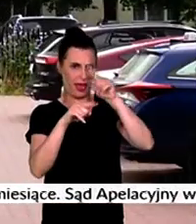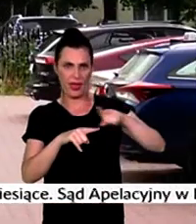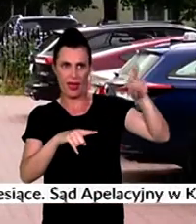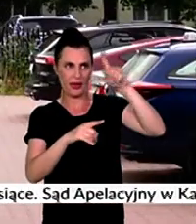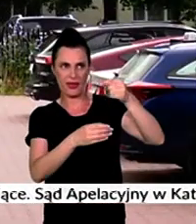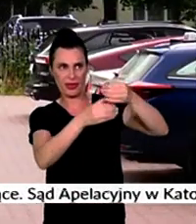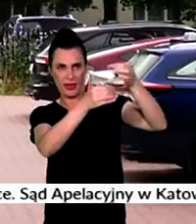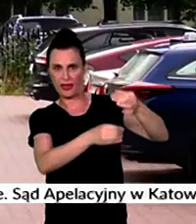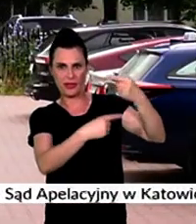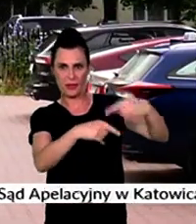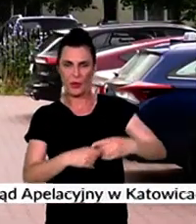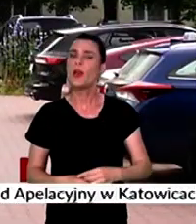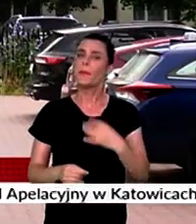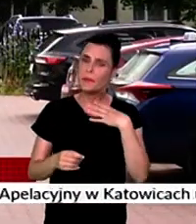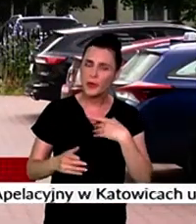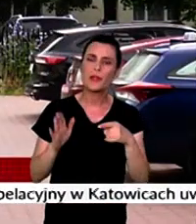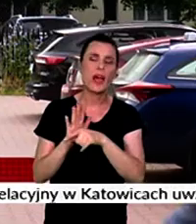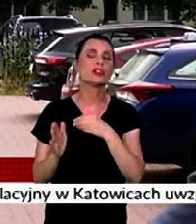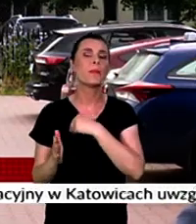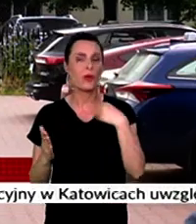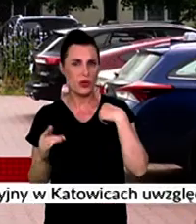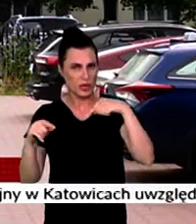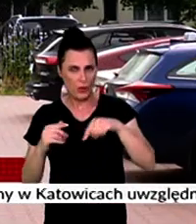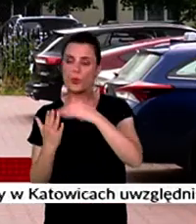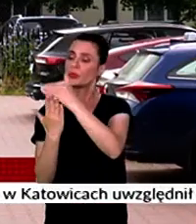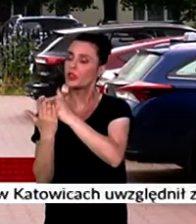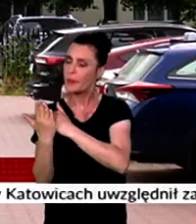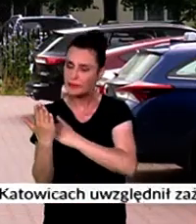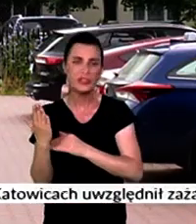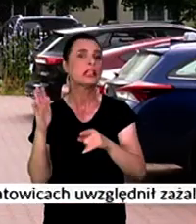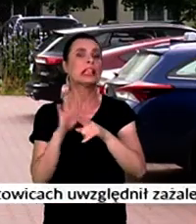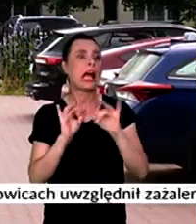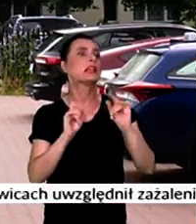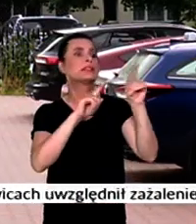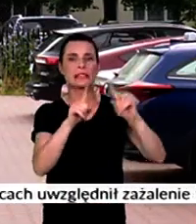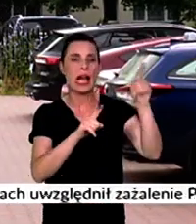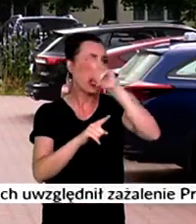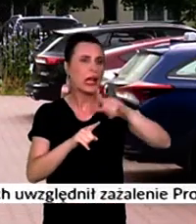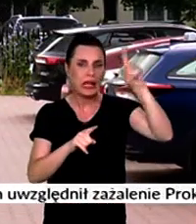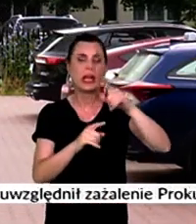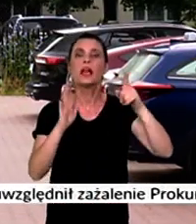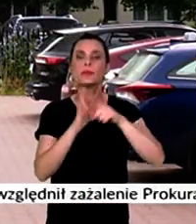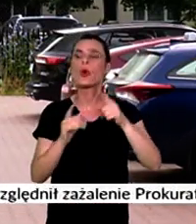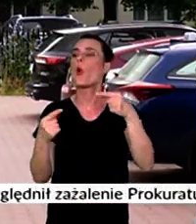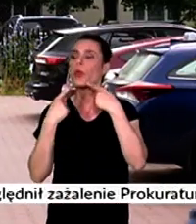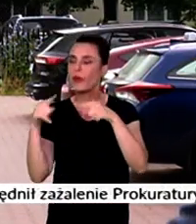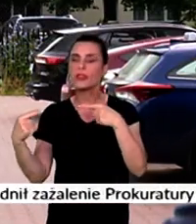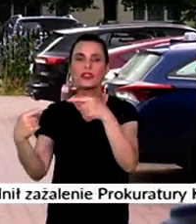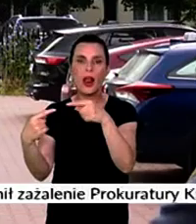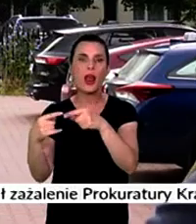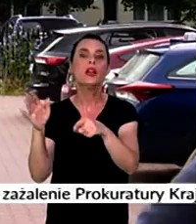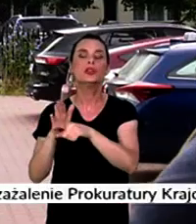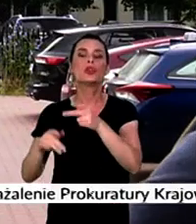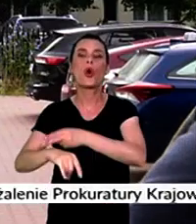naszym kraju obowiązują pewne przepisy, które pozwalają na stawianie znaków. Są odpowiednie instytucje do tego